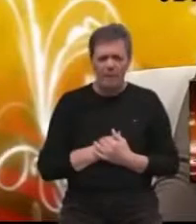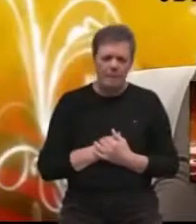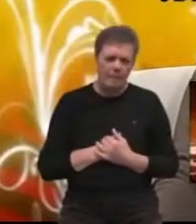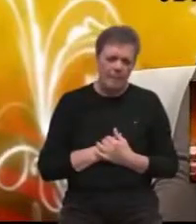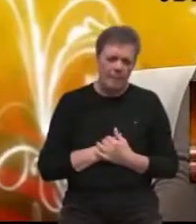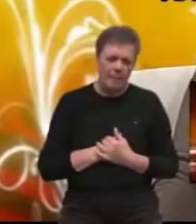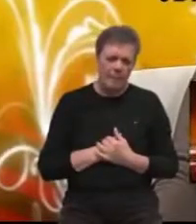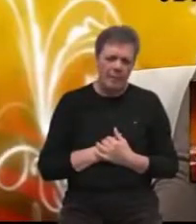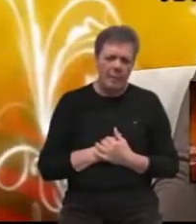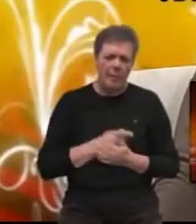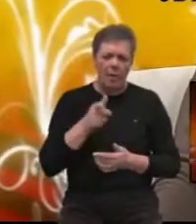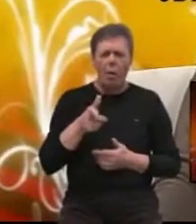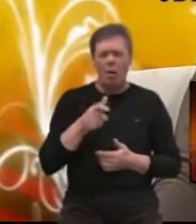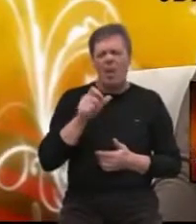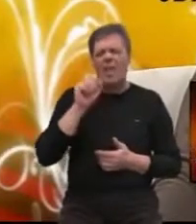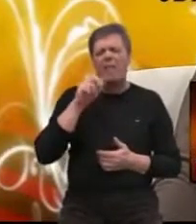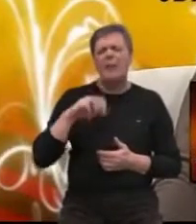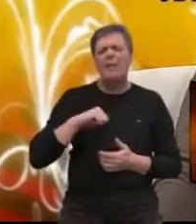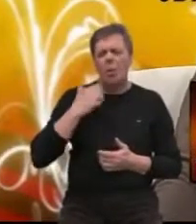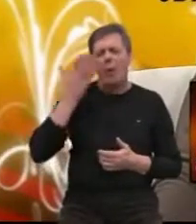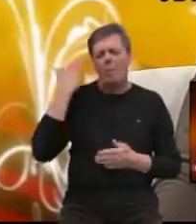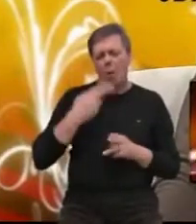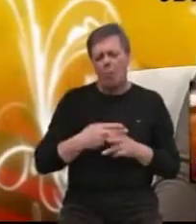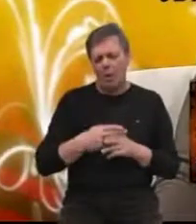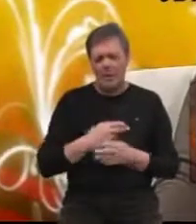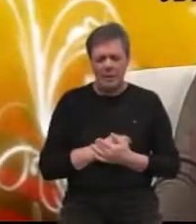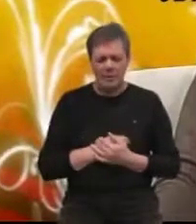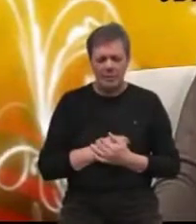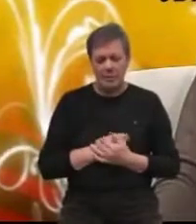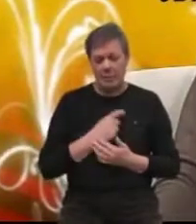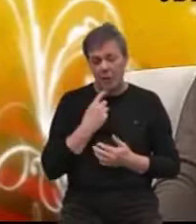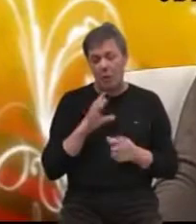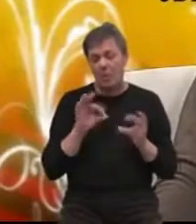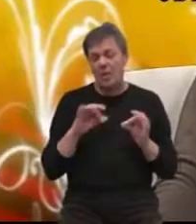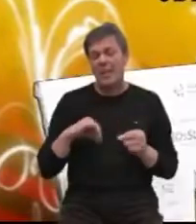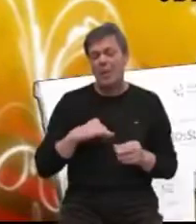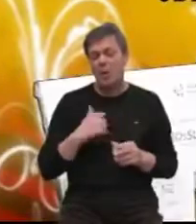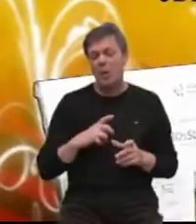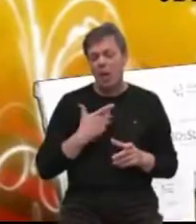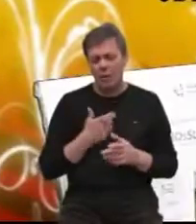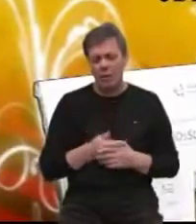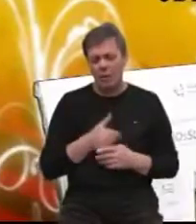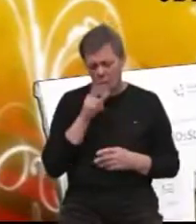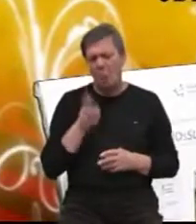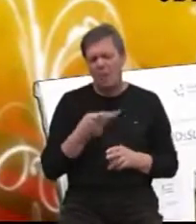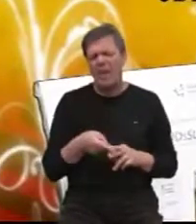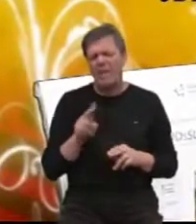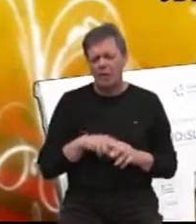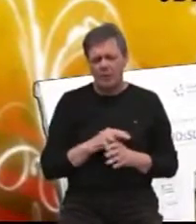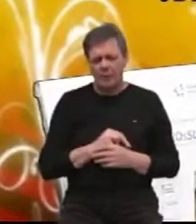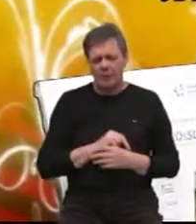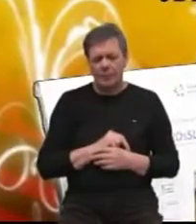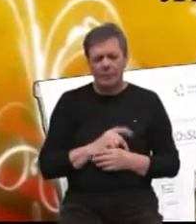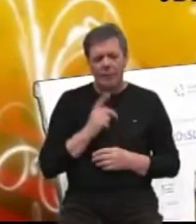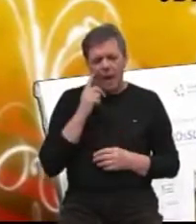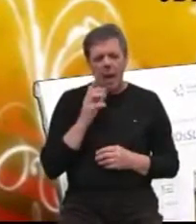godina može je 12 godina bio oboljeli. Kaže, može se 10 godina živjeti sa Alzheimerovim oboljelišću i više čak